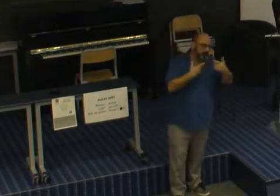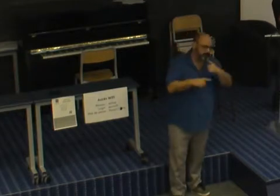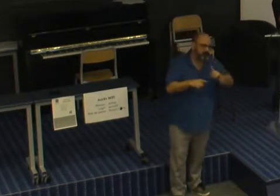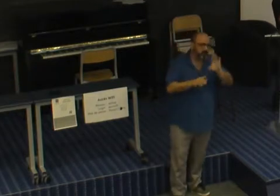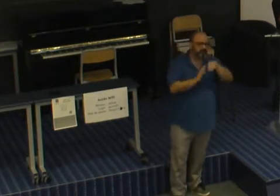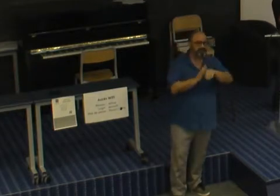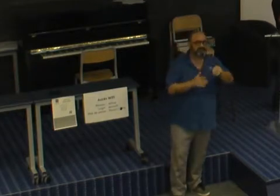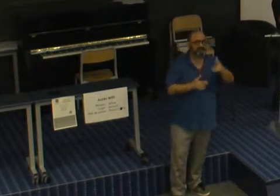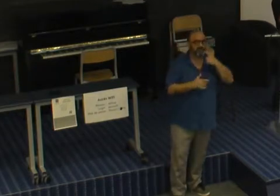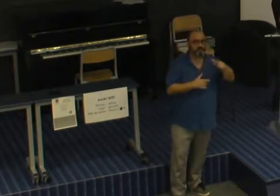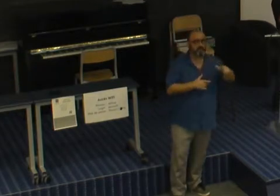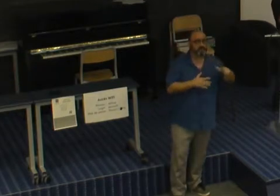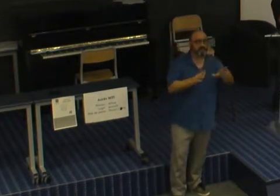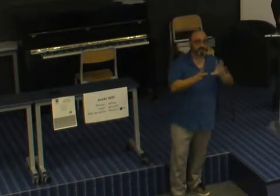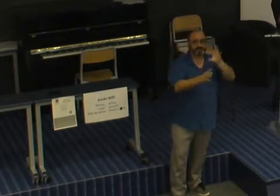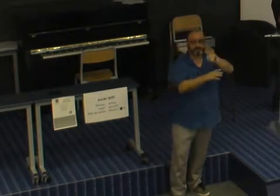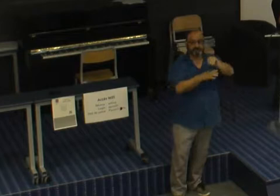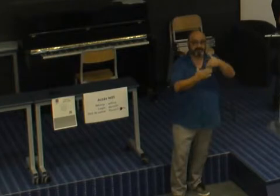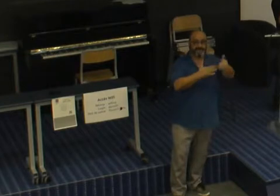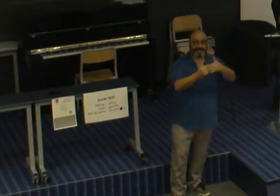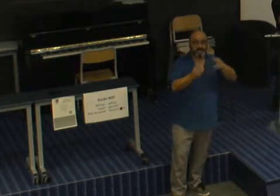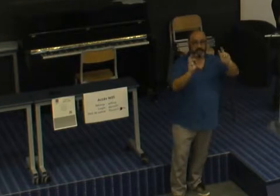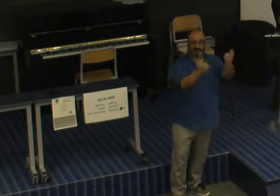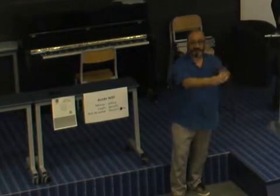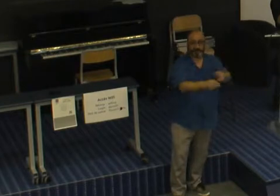représentées dans certains métiers. Donc voilà.